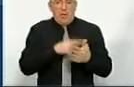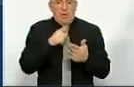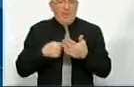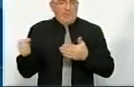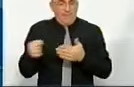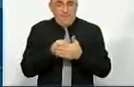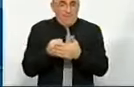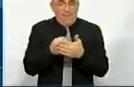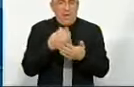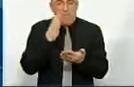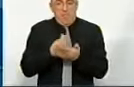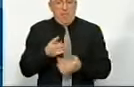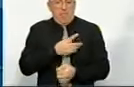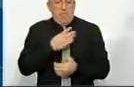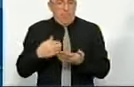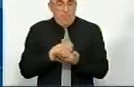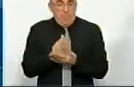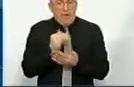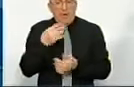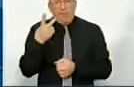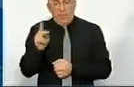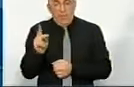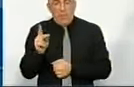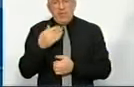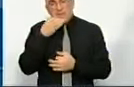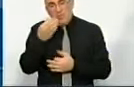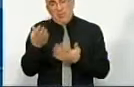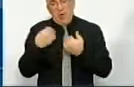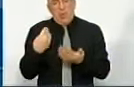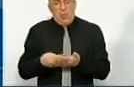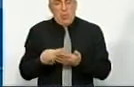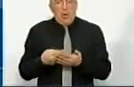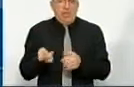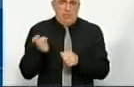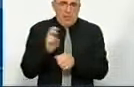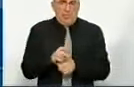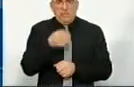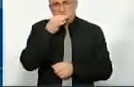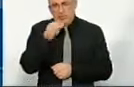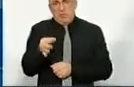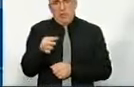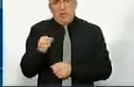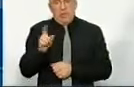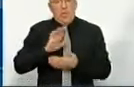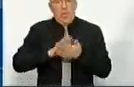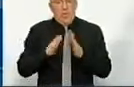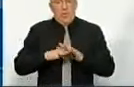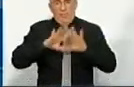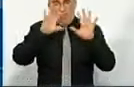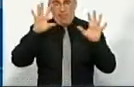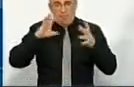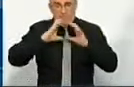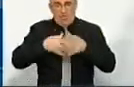вибити, маючи політичну волю, а друге – прийти не просто сказати «дайте мені грошей», а прийти і сказати, що в умовах глобальної